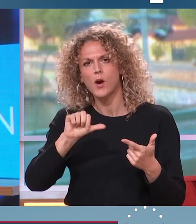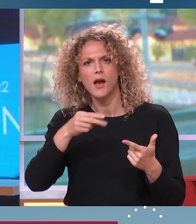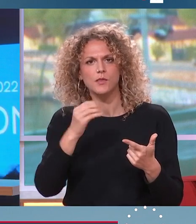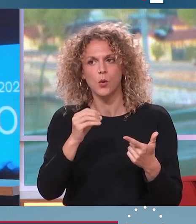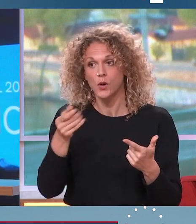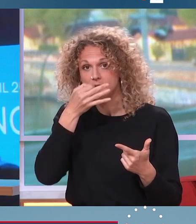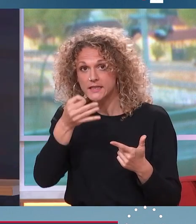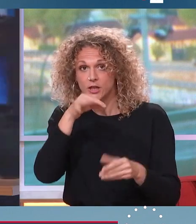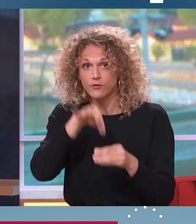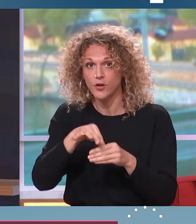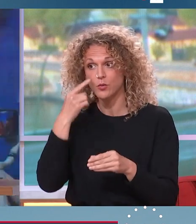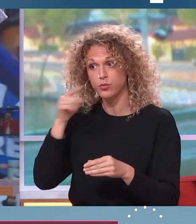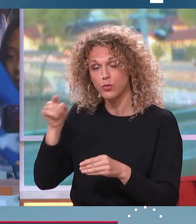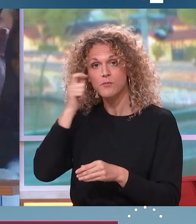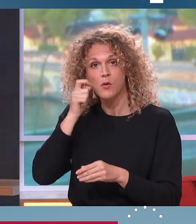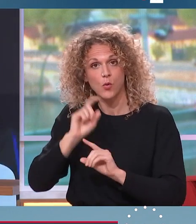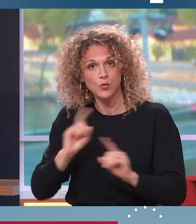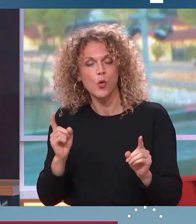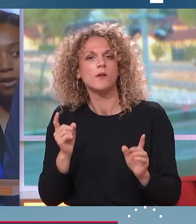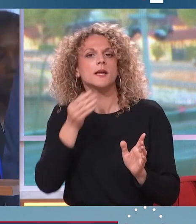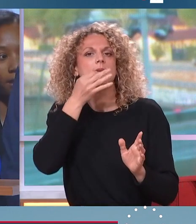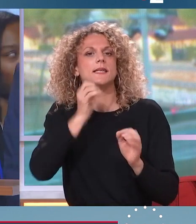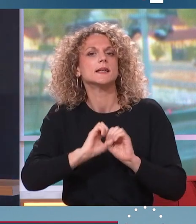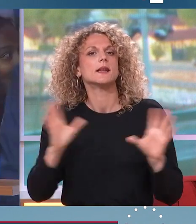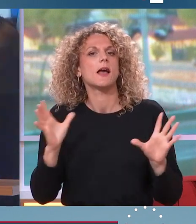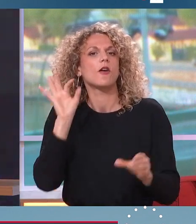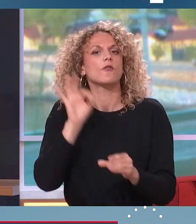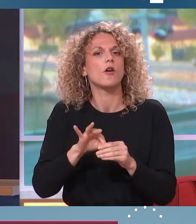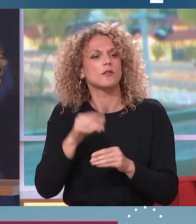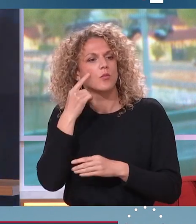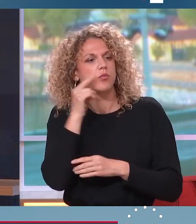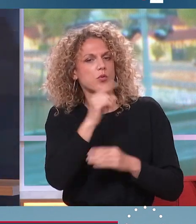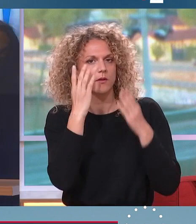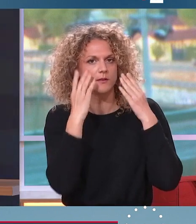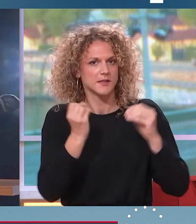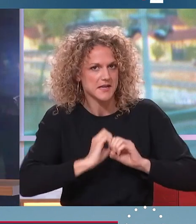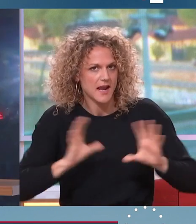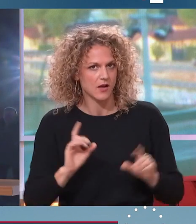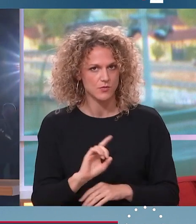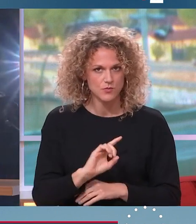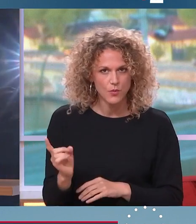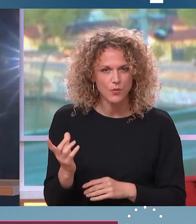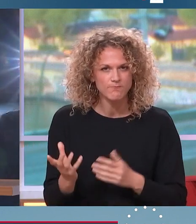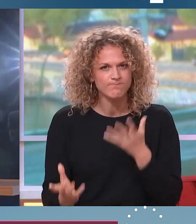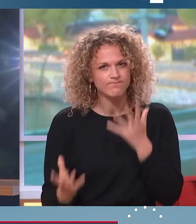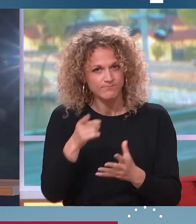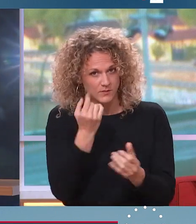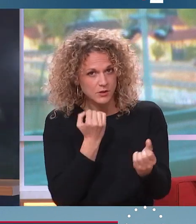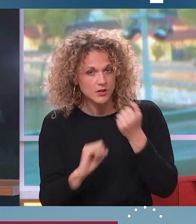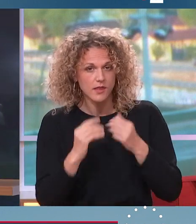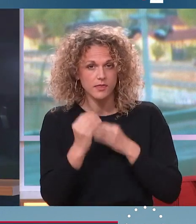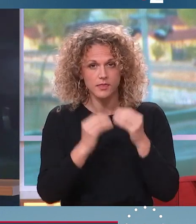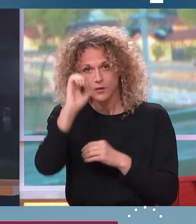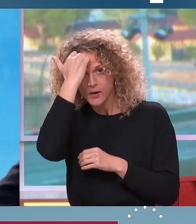Emmanuel Macron. Mais pourtant, ils ne se sont pas ralliés ouvertement à votre candidate. Est-ce que ça vous gêne ? Est-ce que vous le